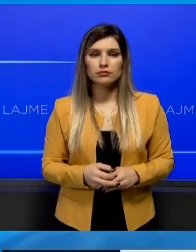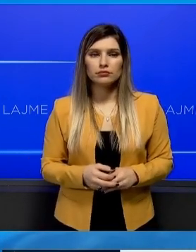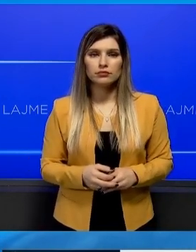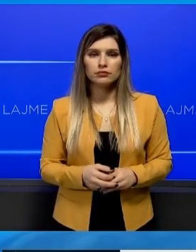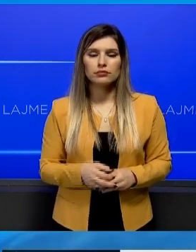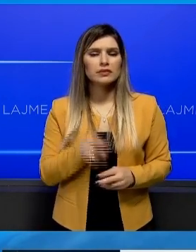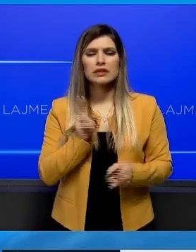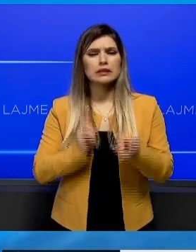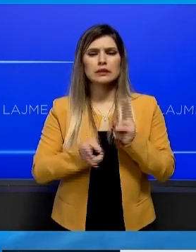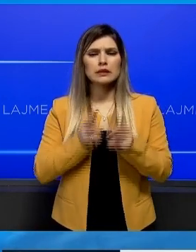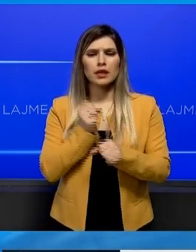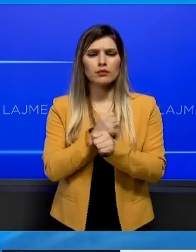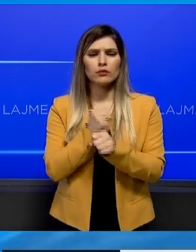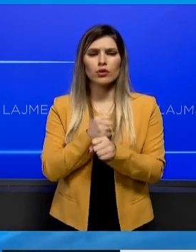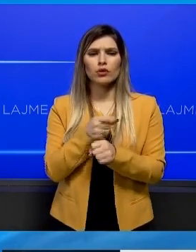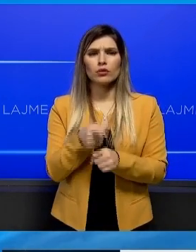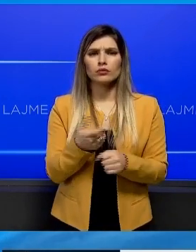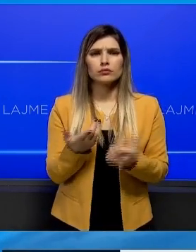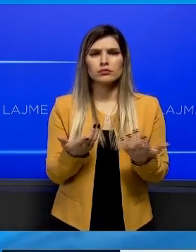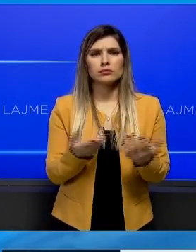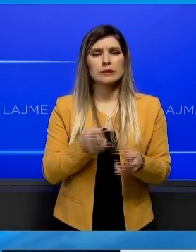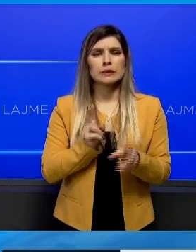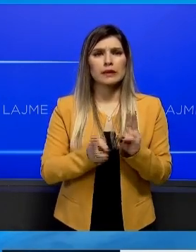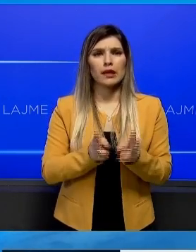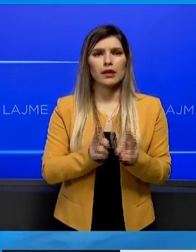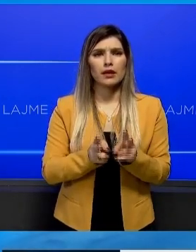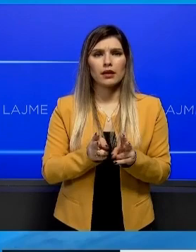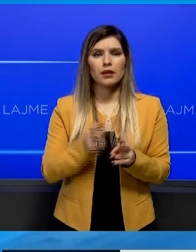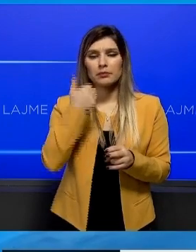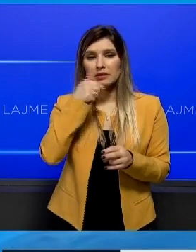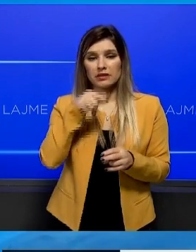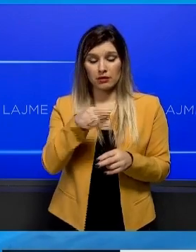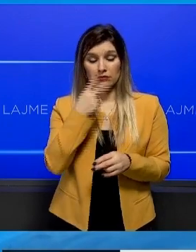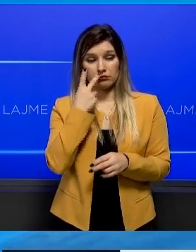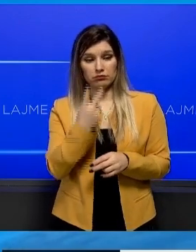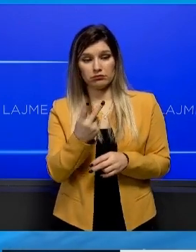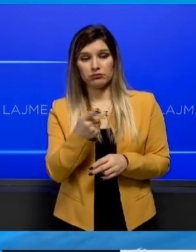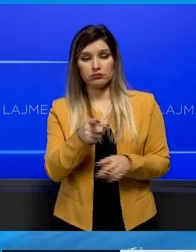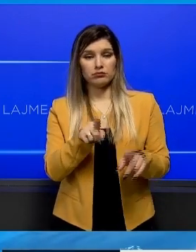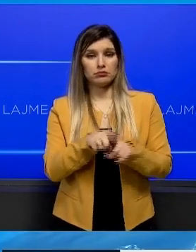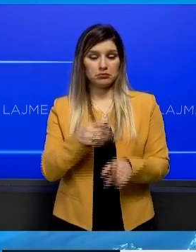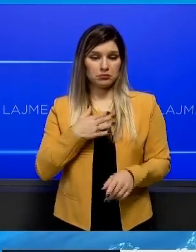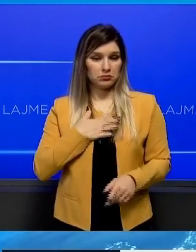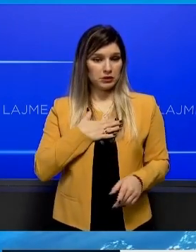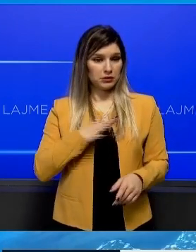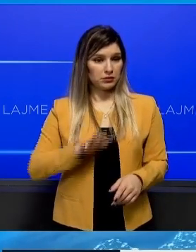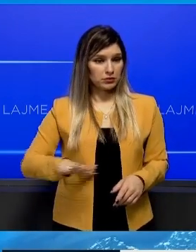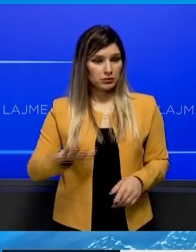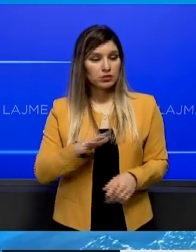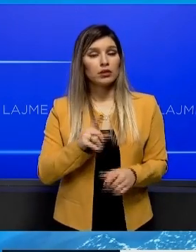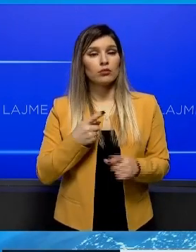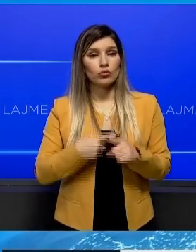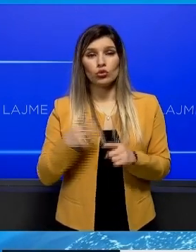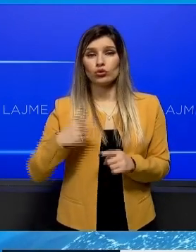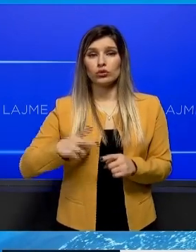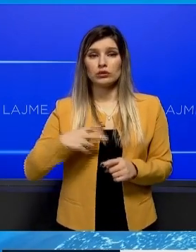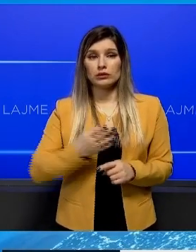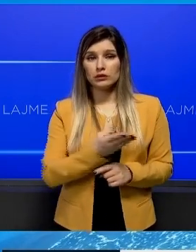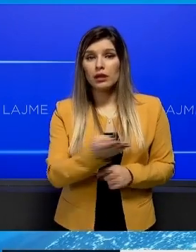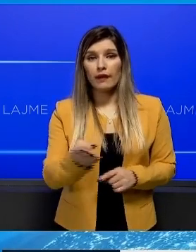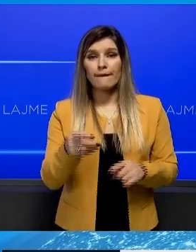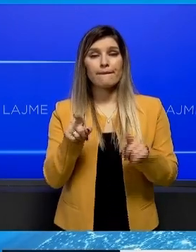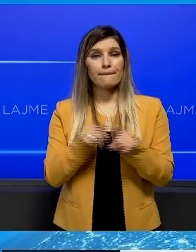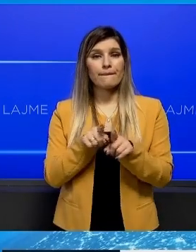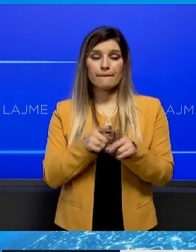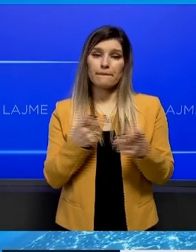dhe të funksionojnë, zëti Dragusha, këto blok tarifa? Sepse duket edhe për ne, por edhe për qëtëtarët e